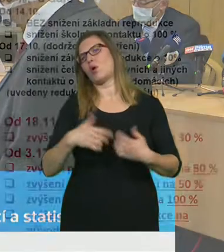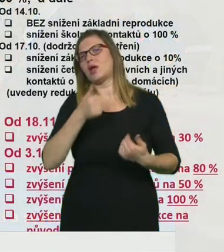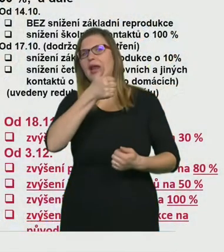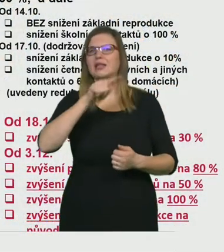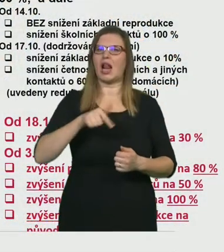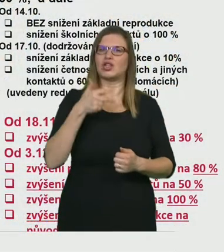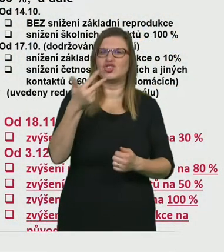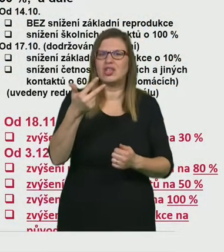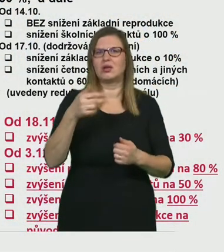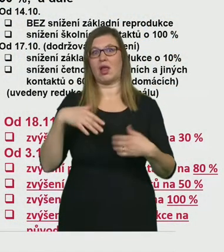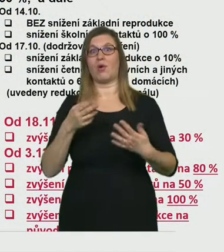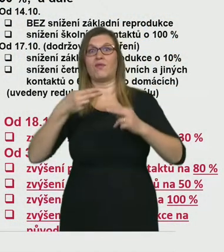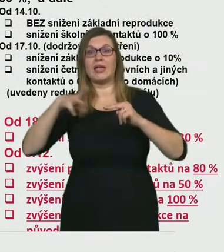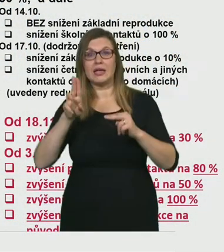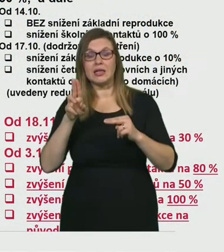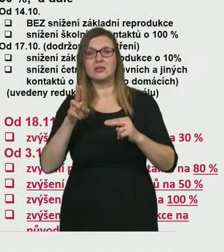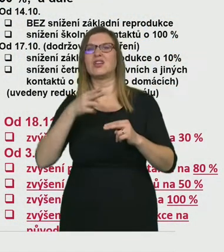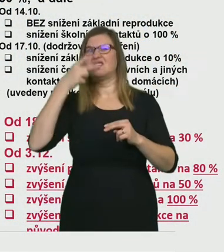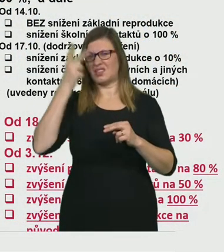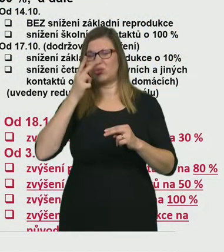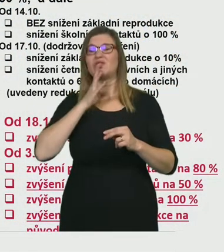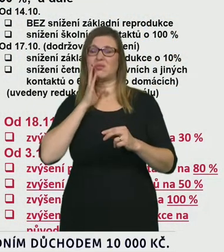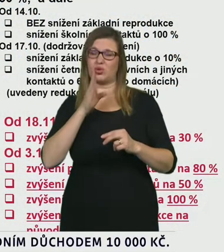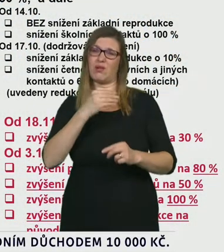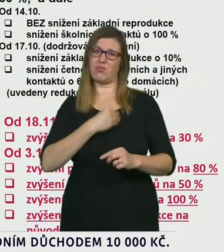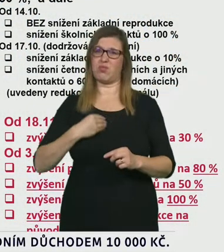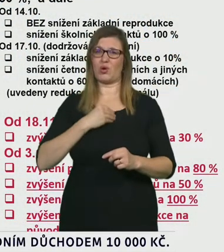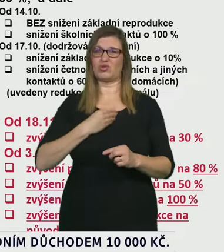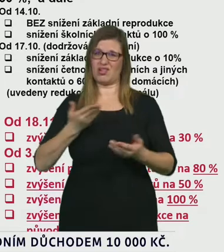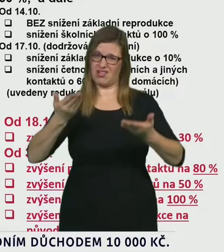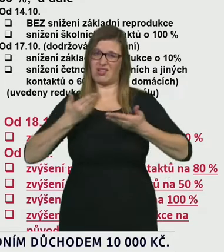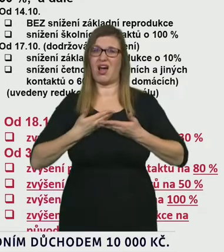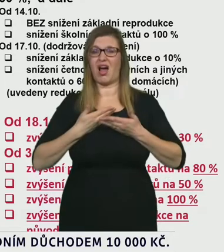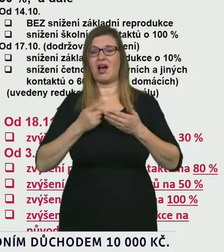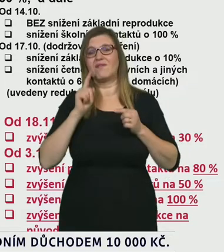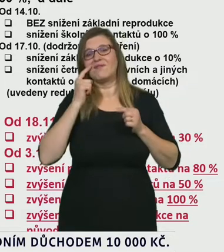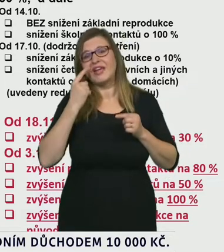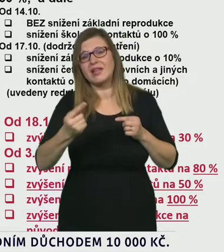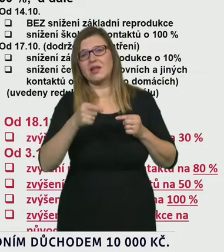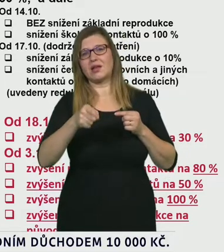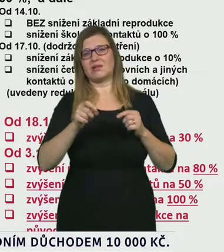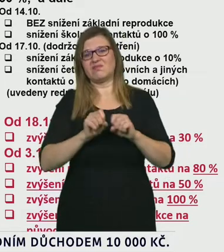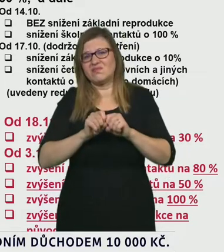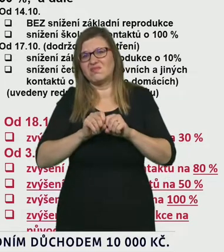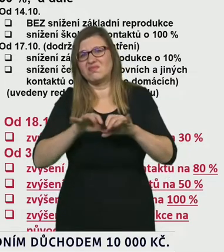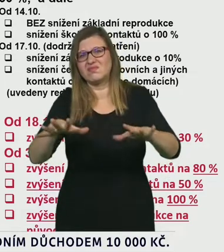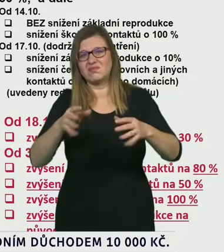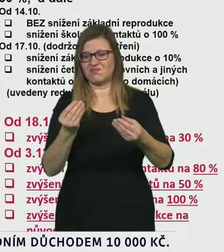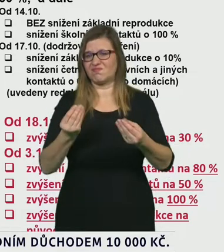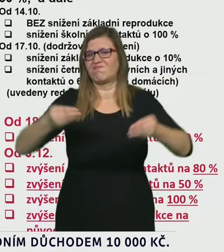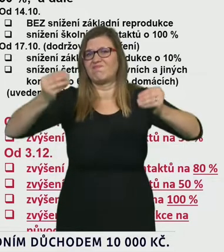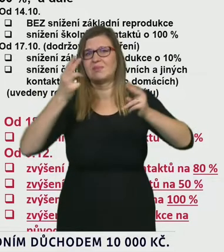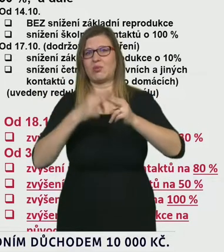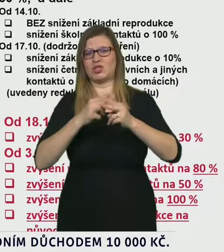této epidemie i vyskoušeno a bohužel za sebou částečně a to je eskavaci toho